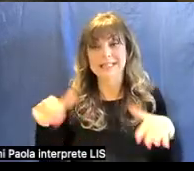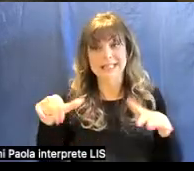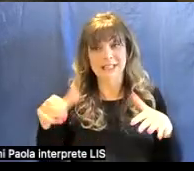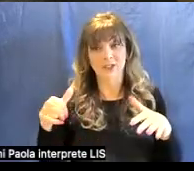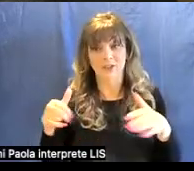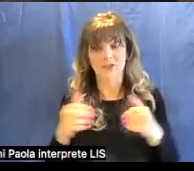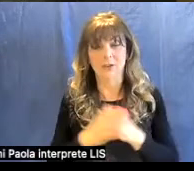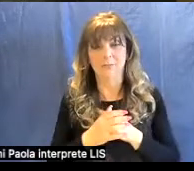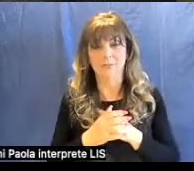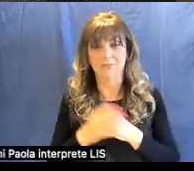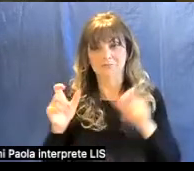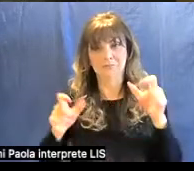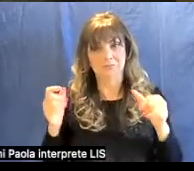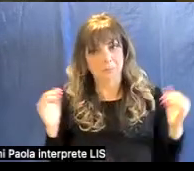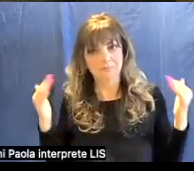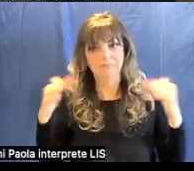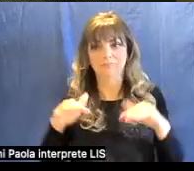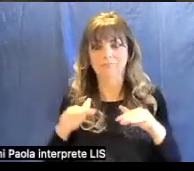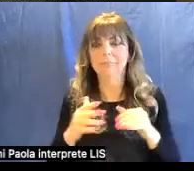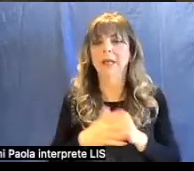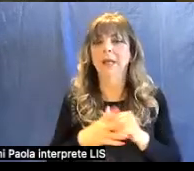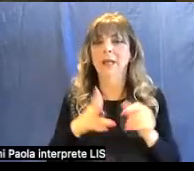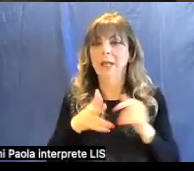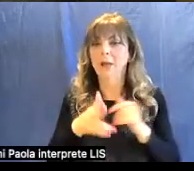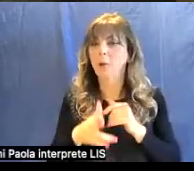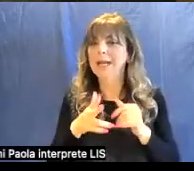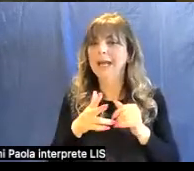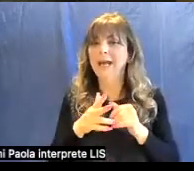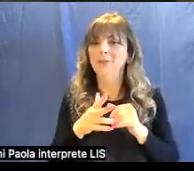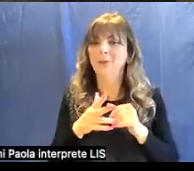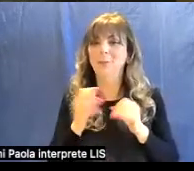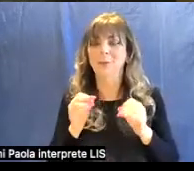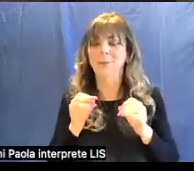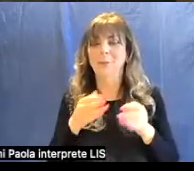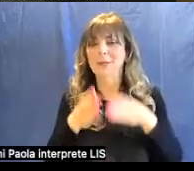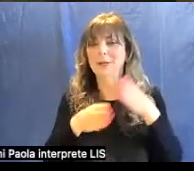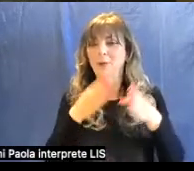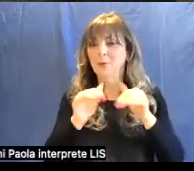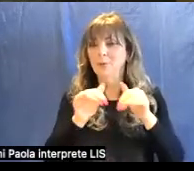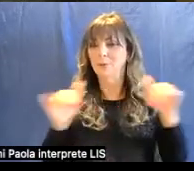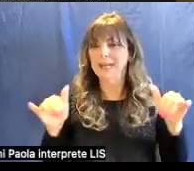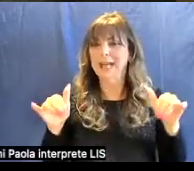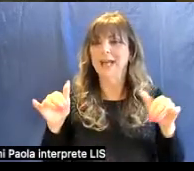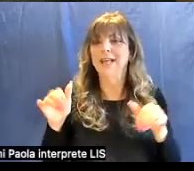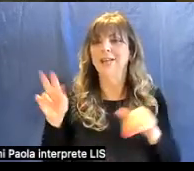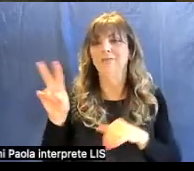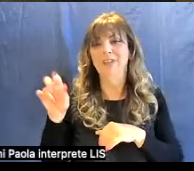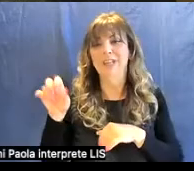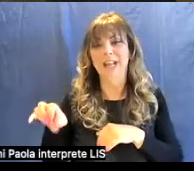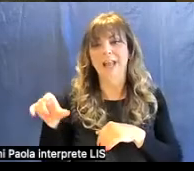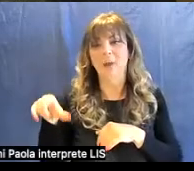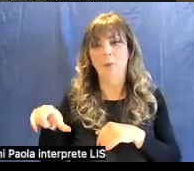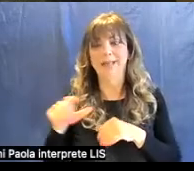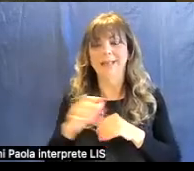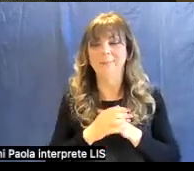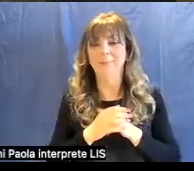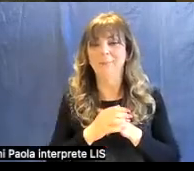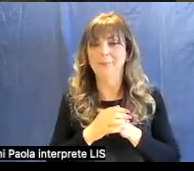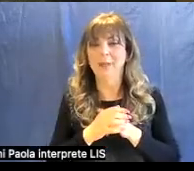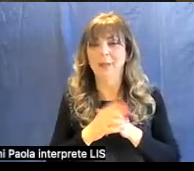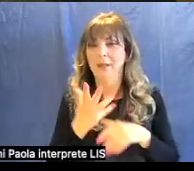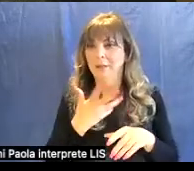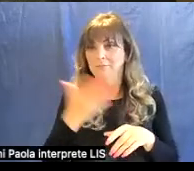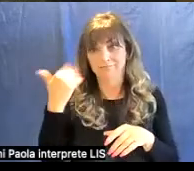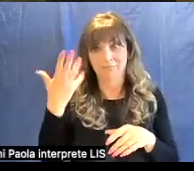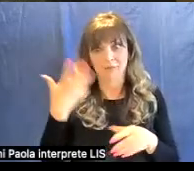ed ha inaugurato il percorso museale di Villa La Quiete c'era l'esigenza di